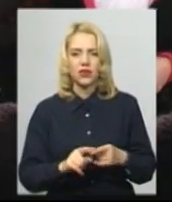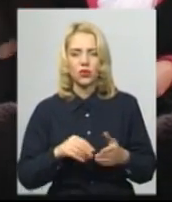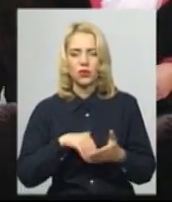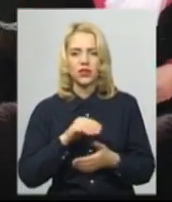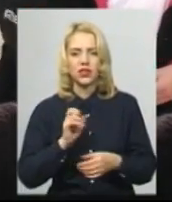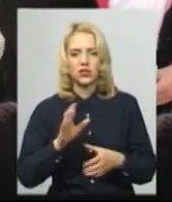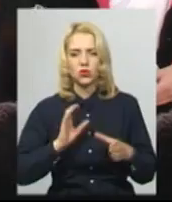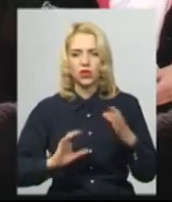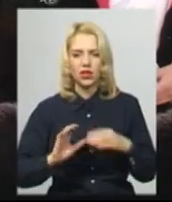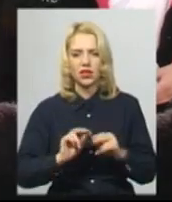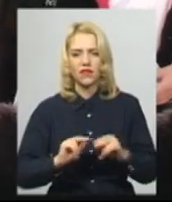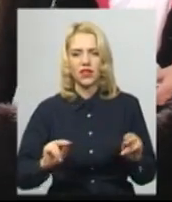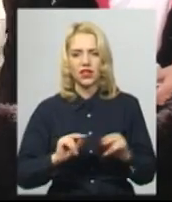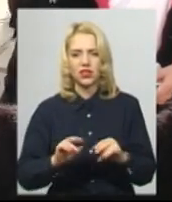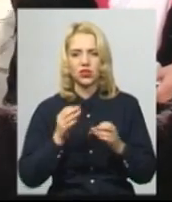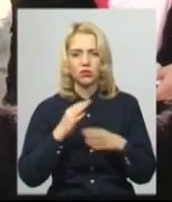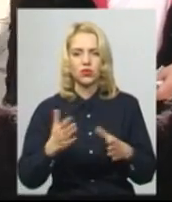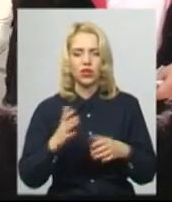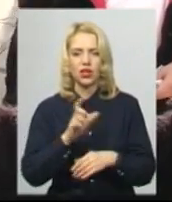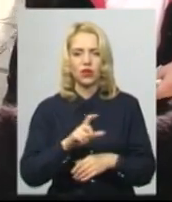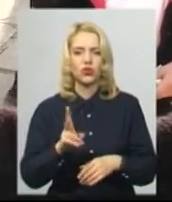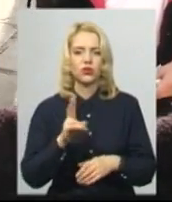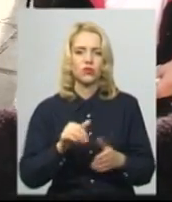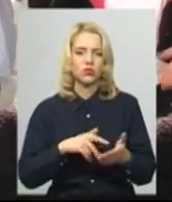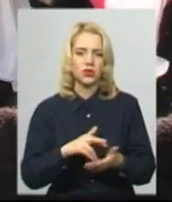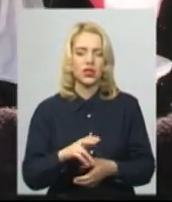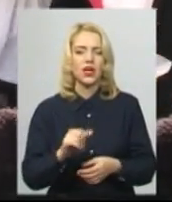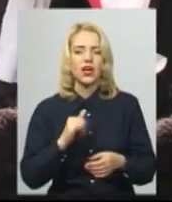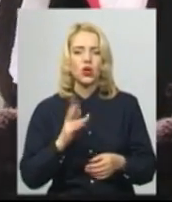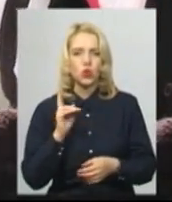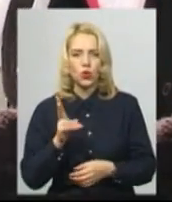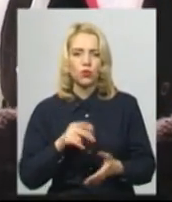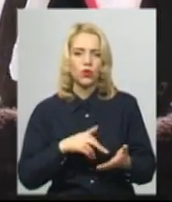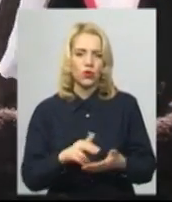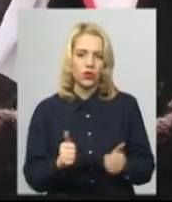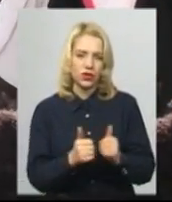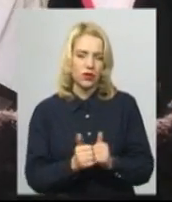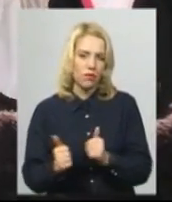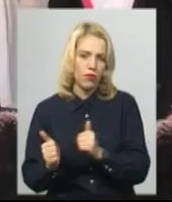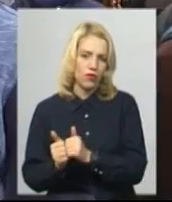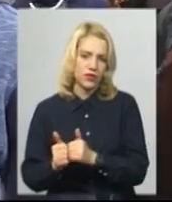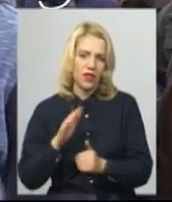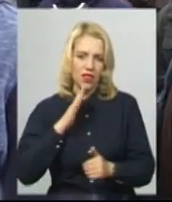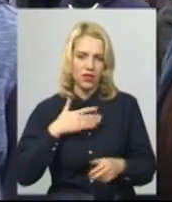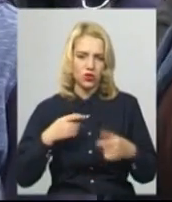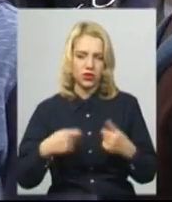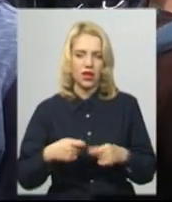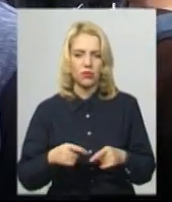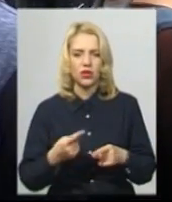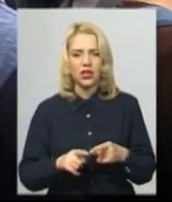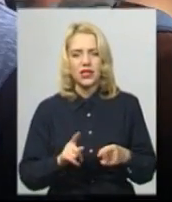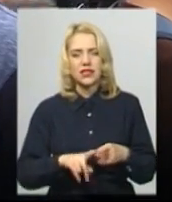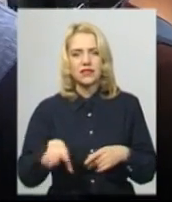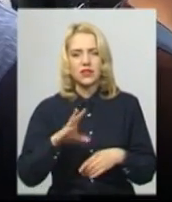студенти, викладачі, будь-які люди, які можуть підійти, які проходять повз нашу ярмарку. Те, що це йде на